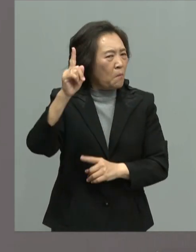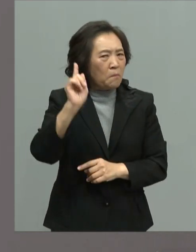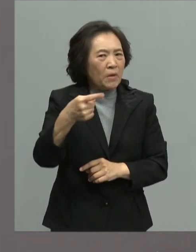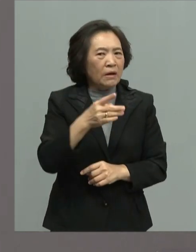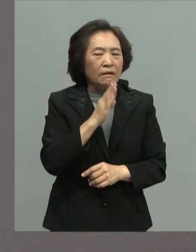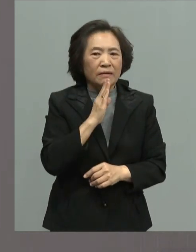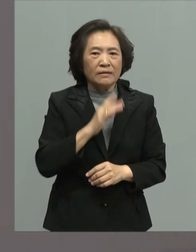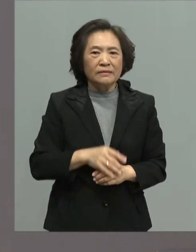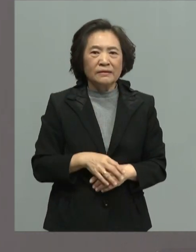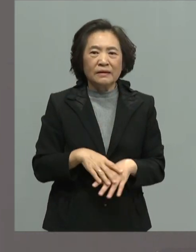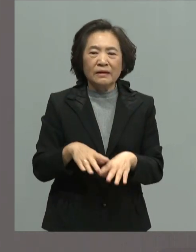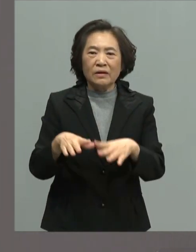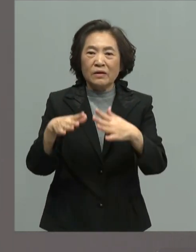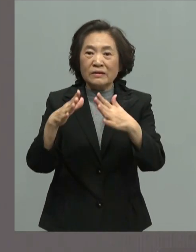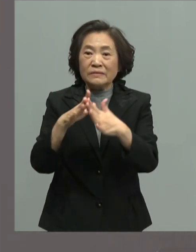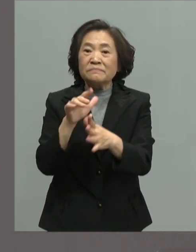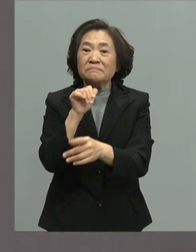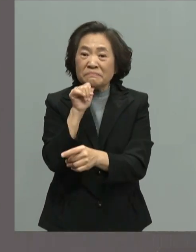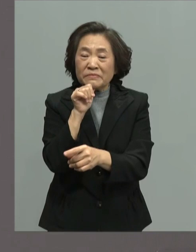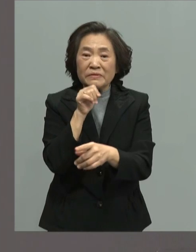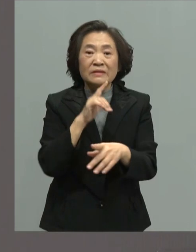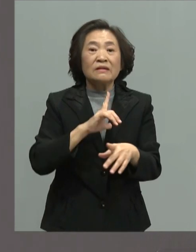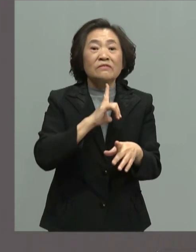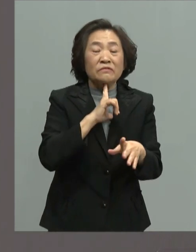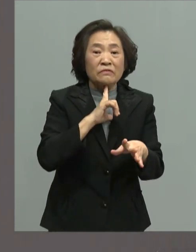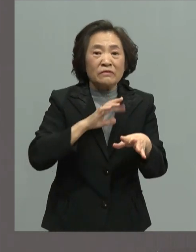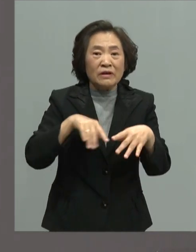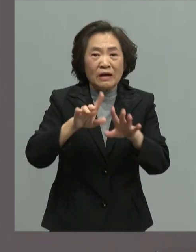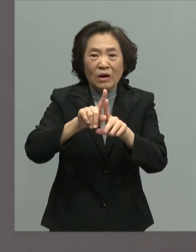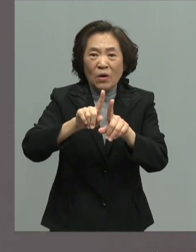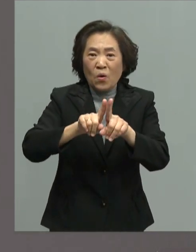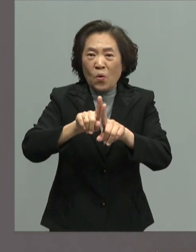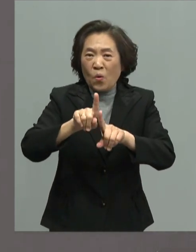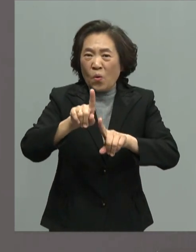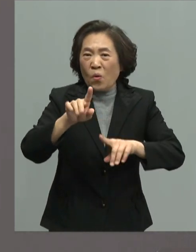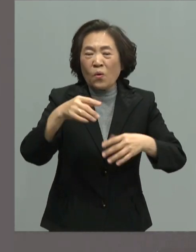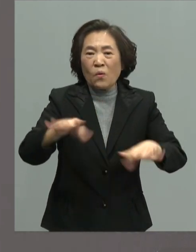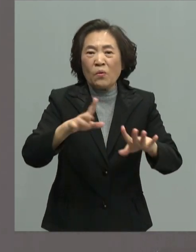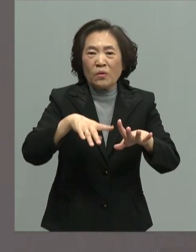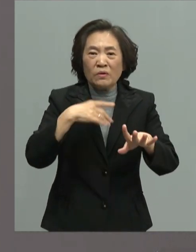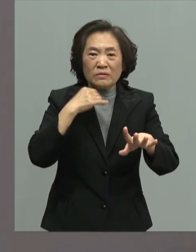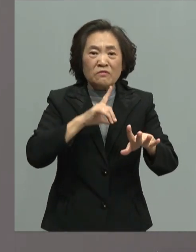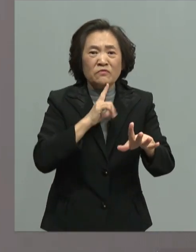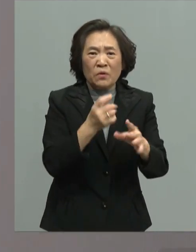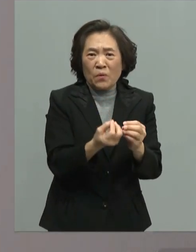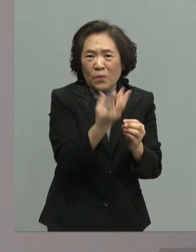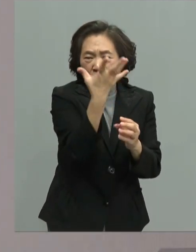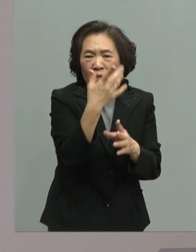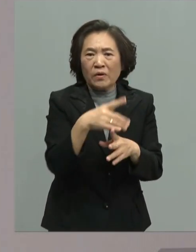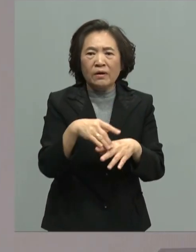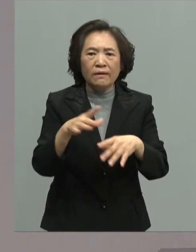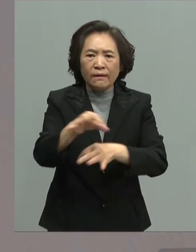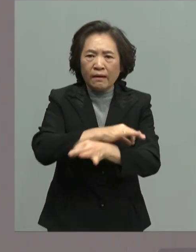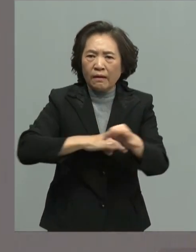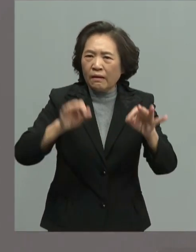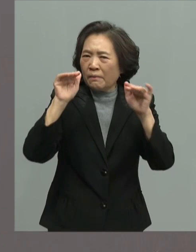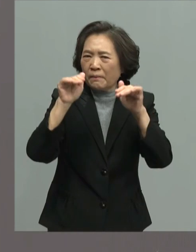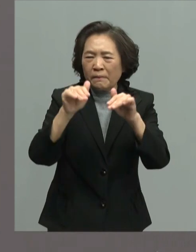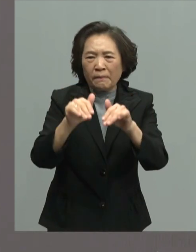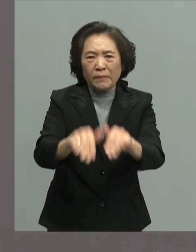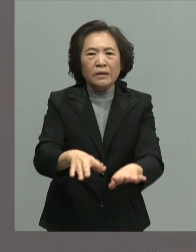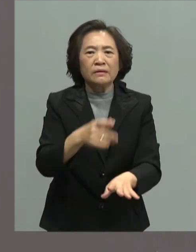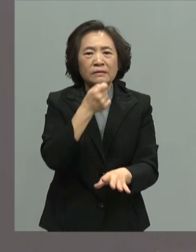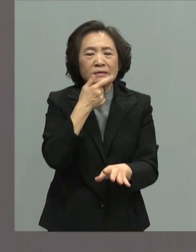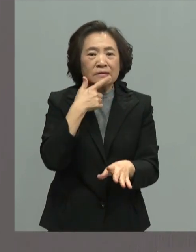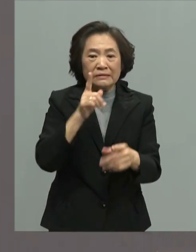贫富的差距越来越大相对的经济成长力越来越低也是创